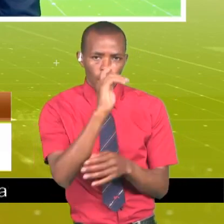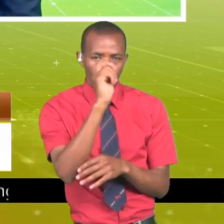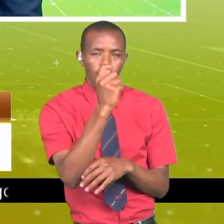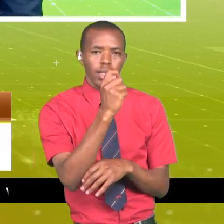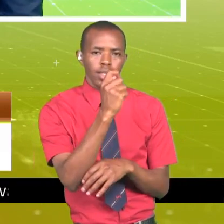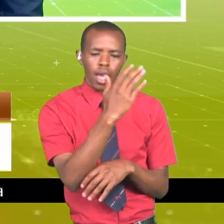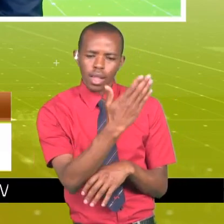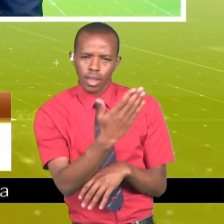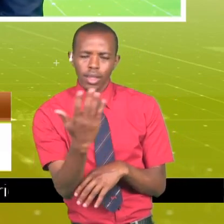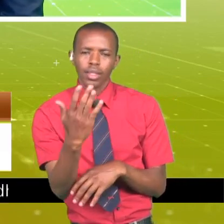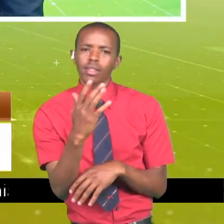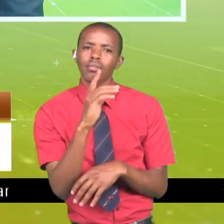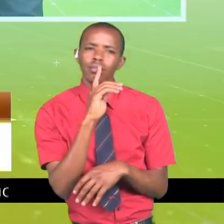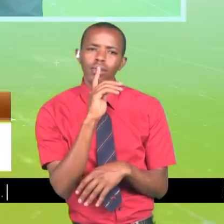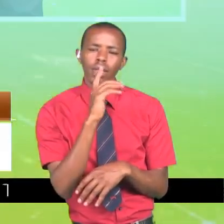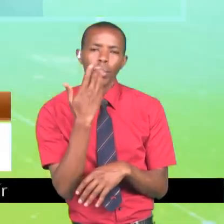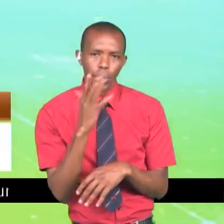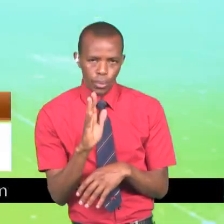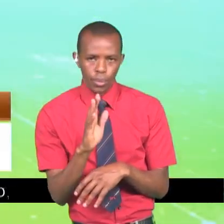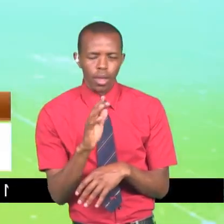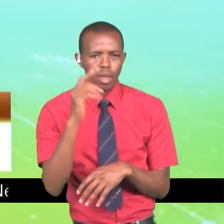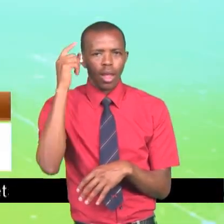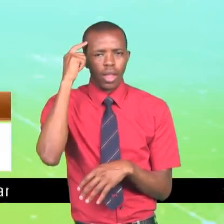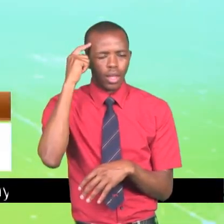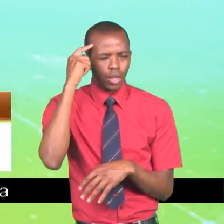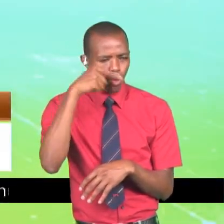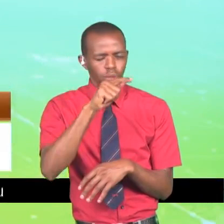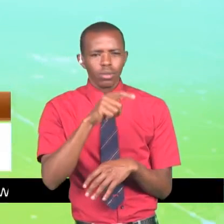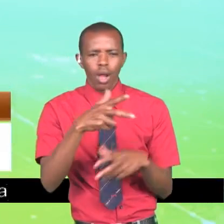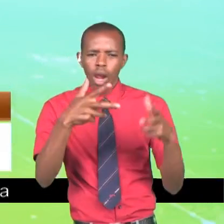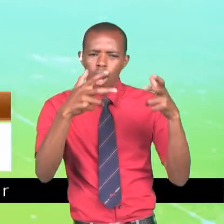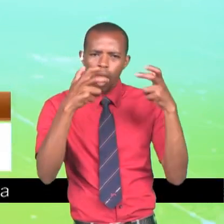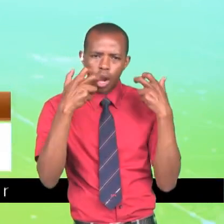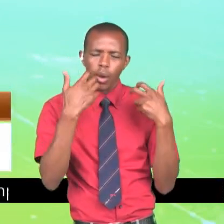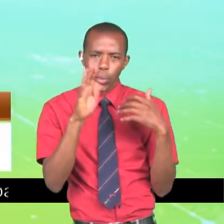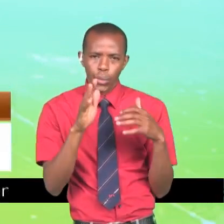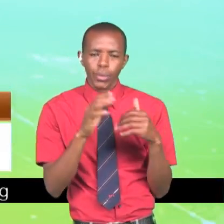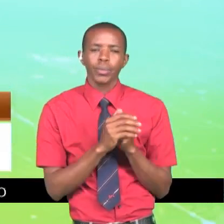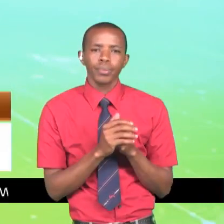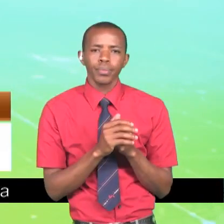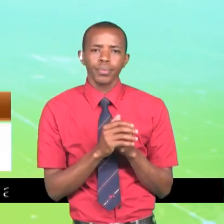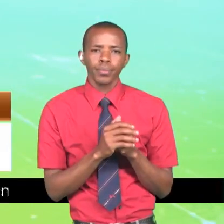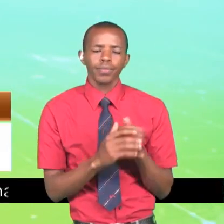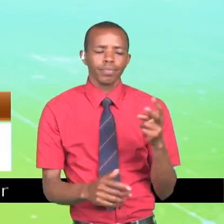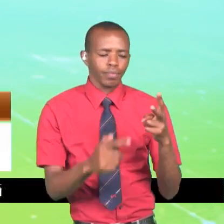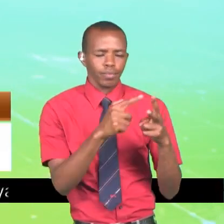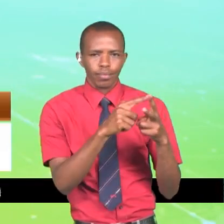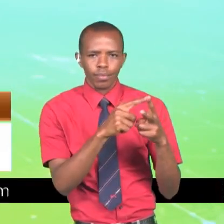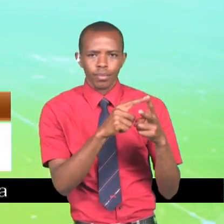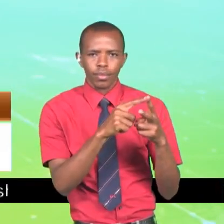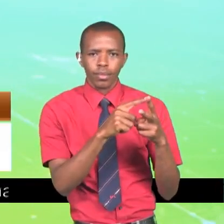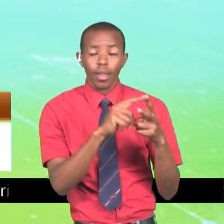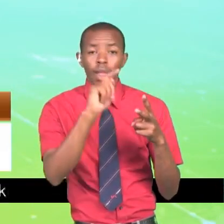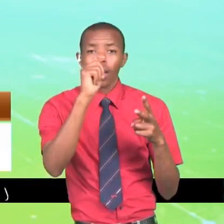mambu ambayo nilisema, na nathani pia njinyo mumesikia ni kilisungumzia jambo hili, ya kwamba katika